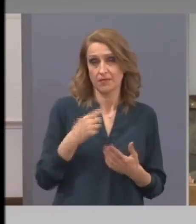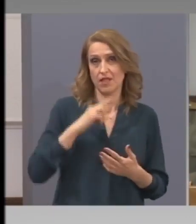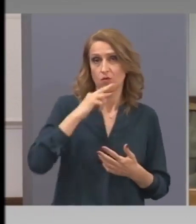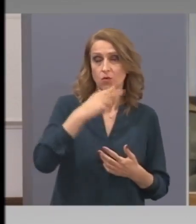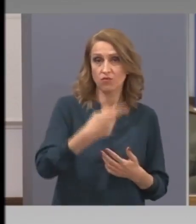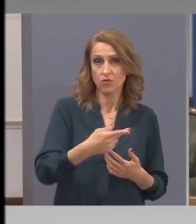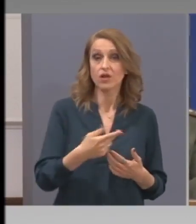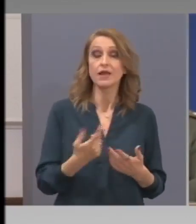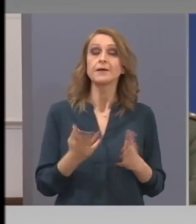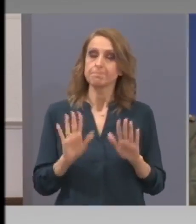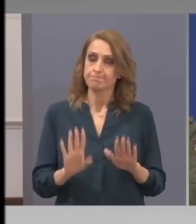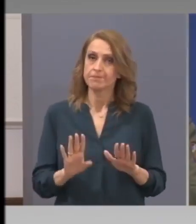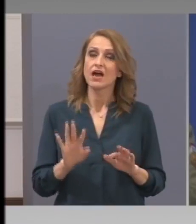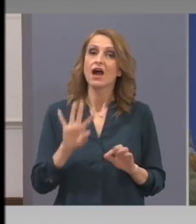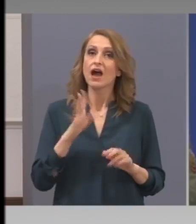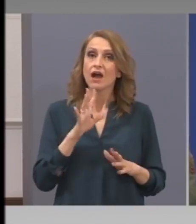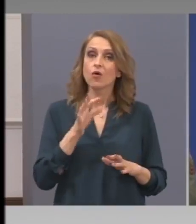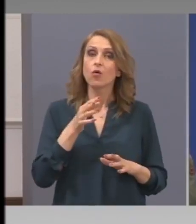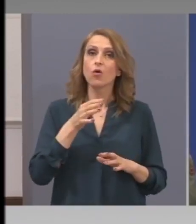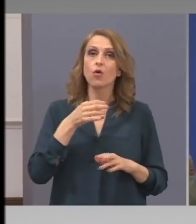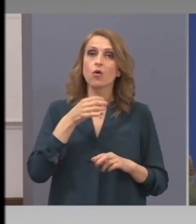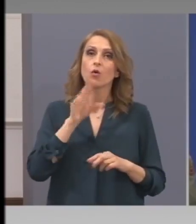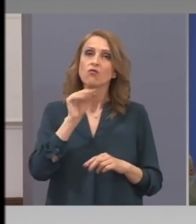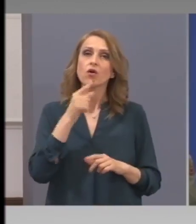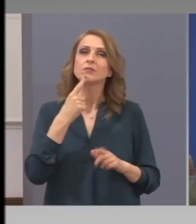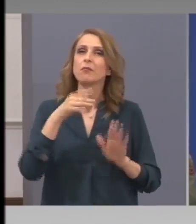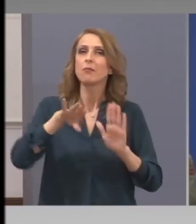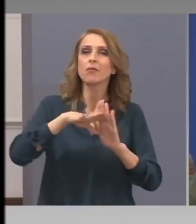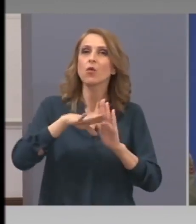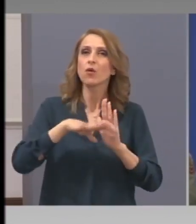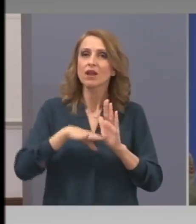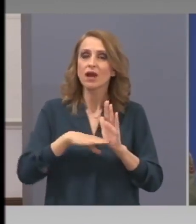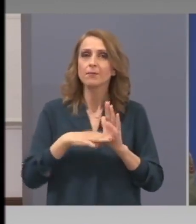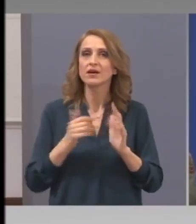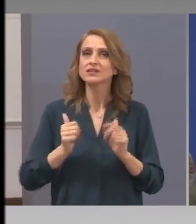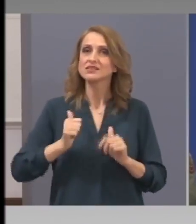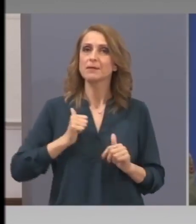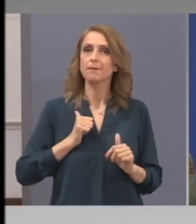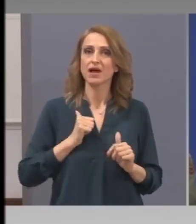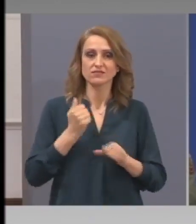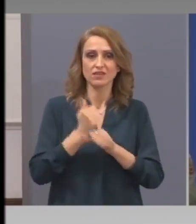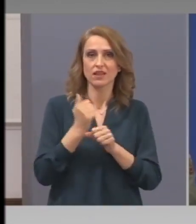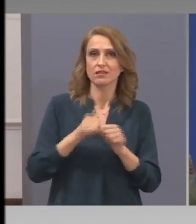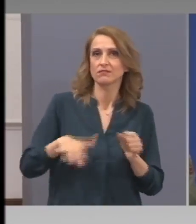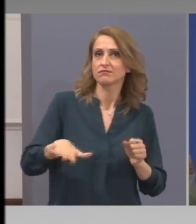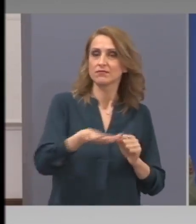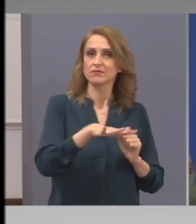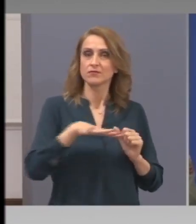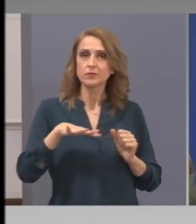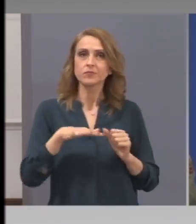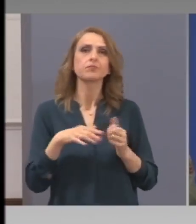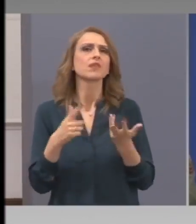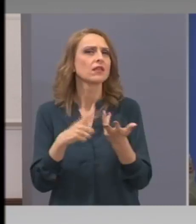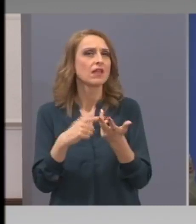Ако говорим за програмата, свързана с запазване на заедост, тя няколко пъти се